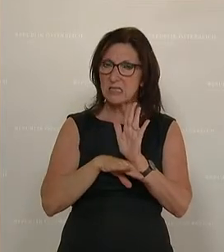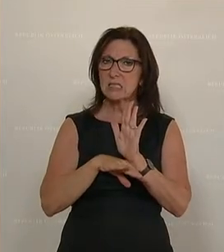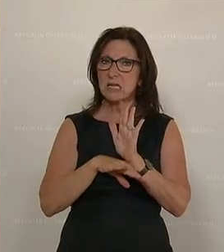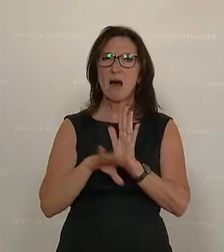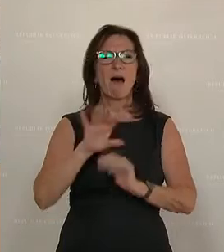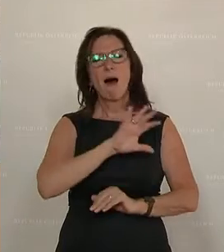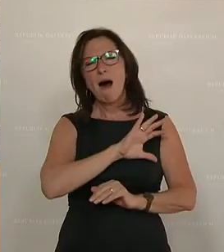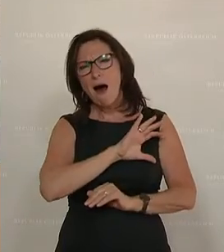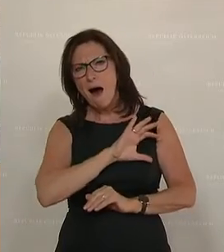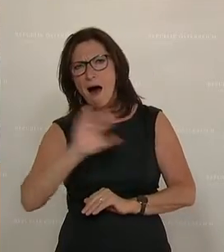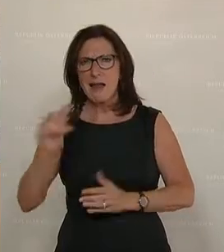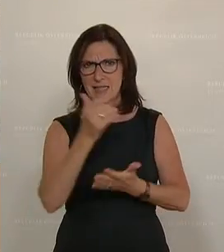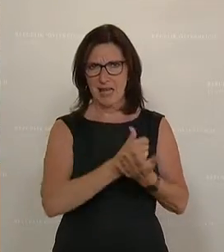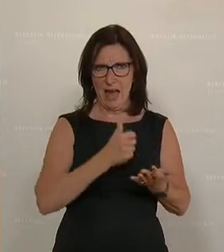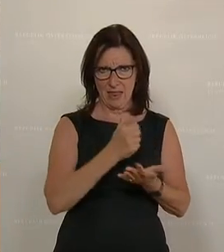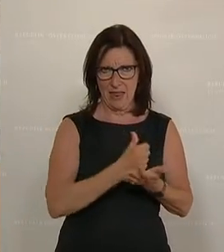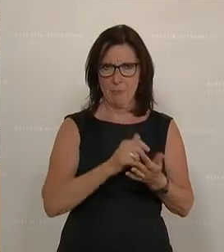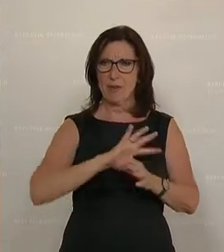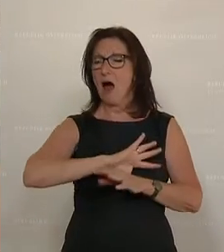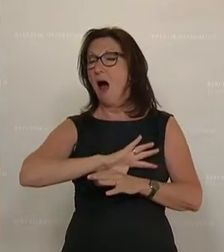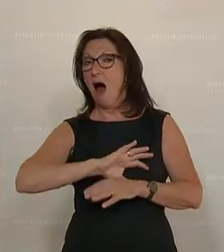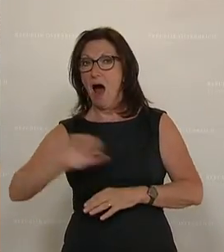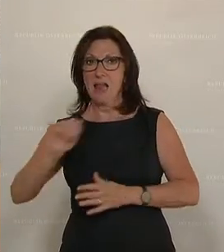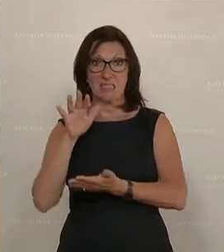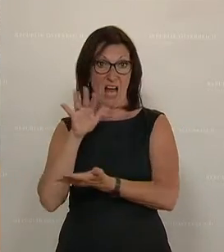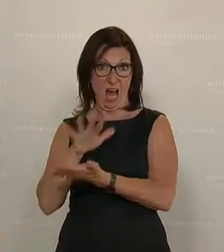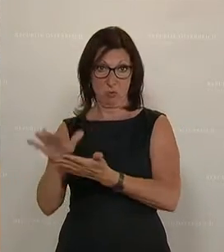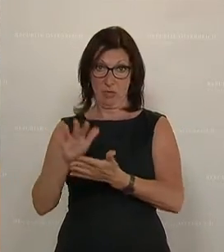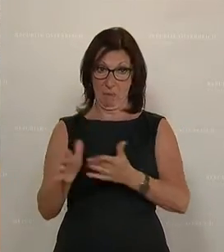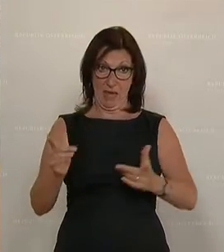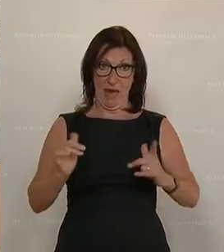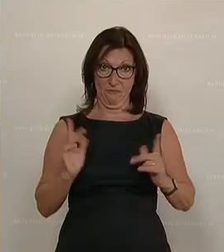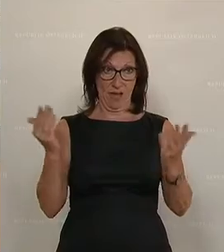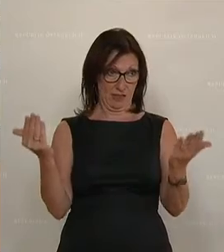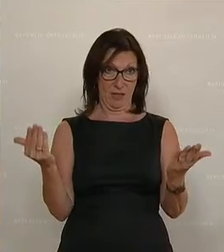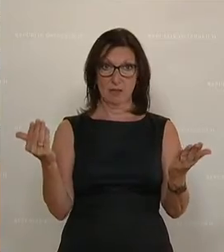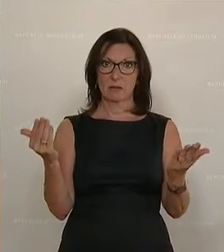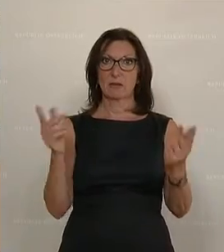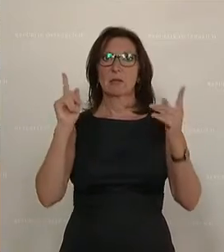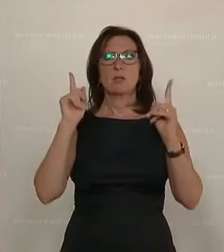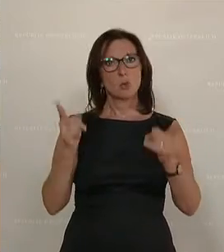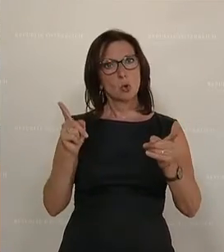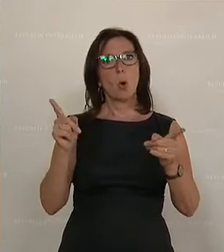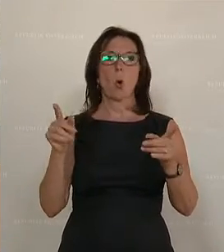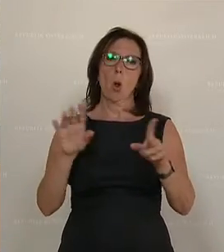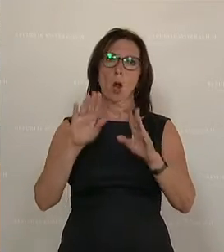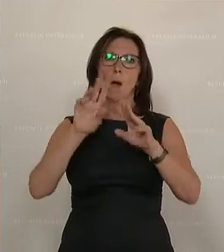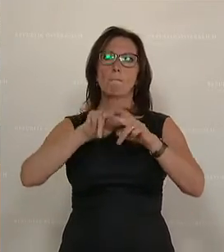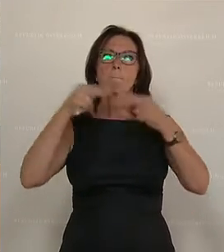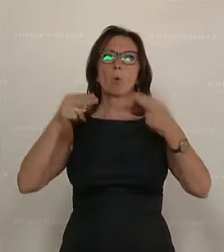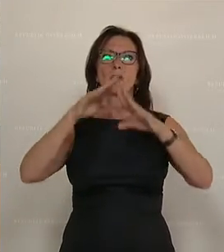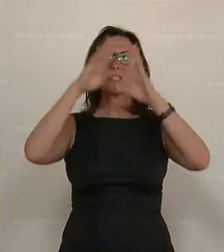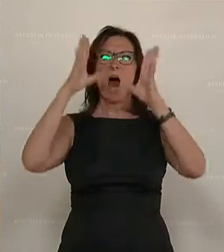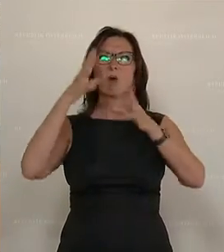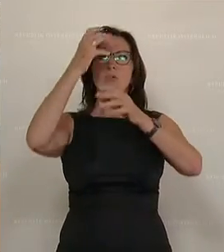Einnahmen und alle Ausgaben, die erwartbar sind, in ein Bundeshaushaltsgesetz aufzunehmen